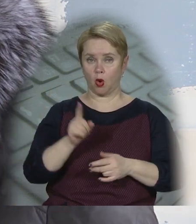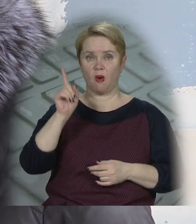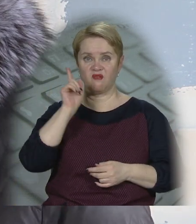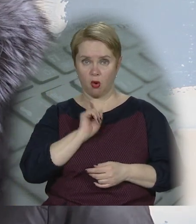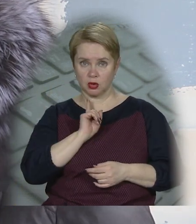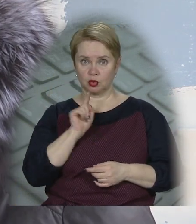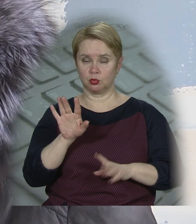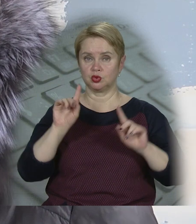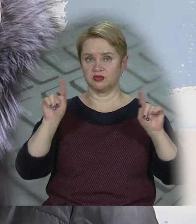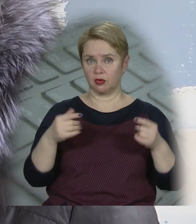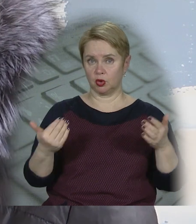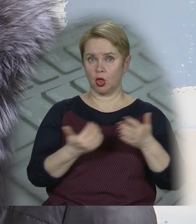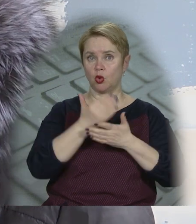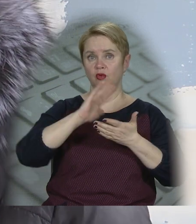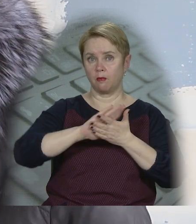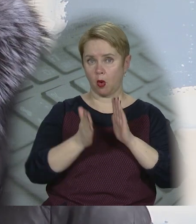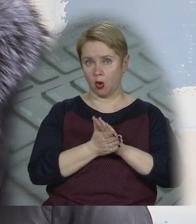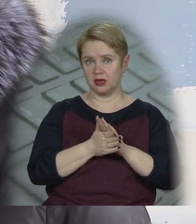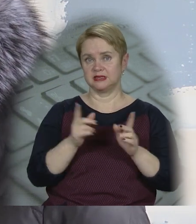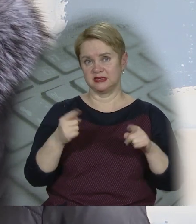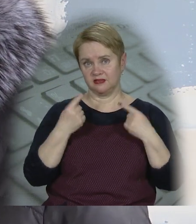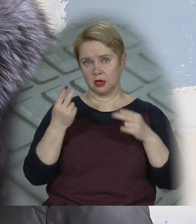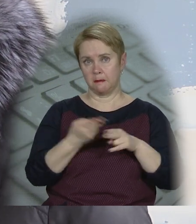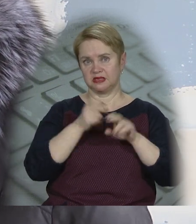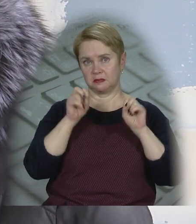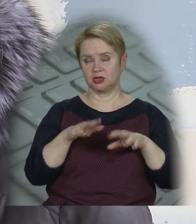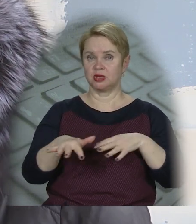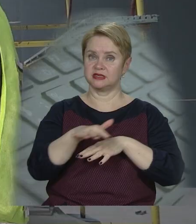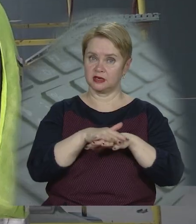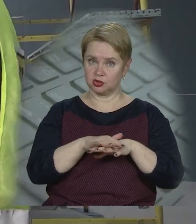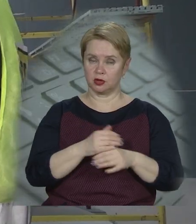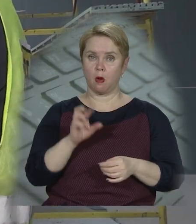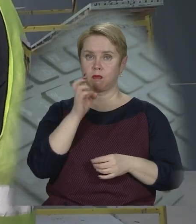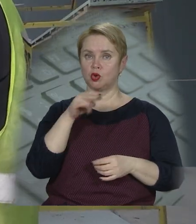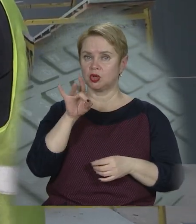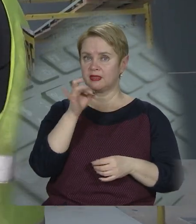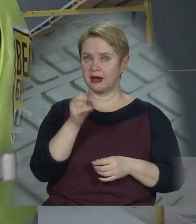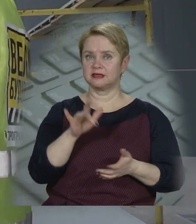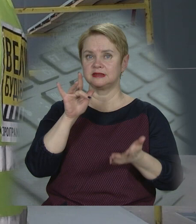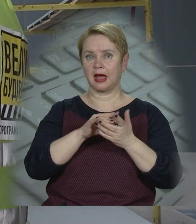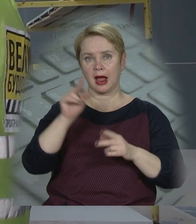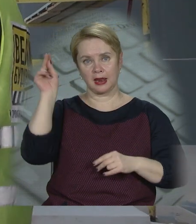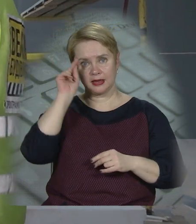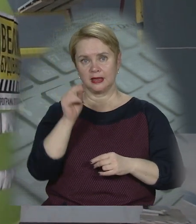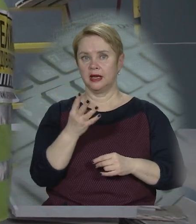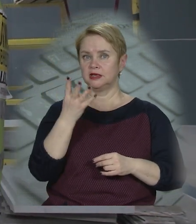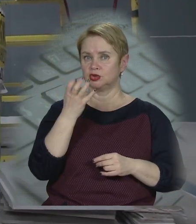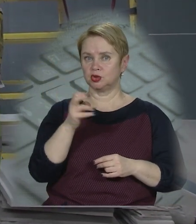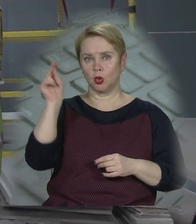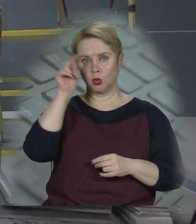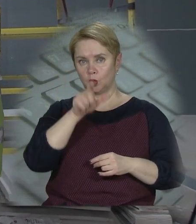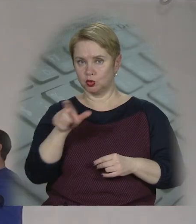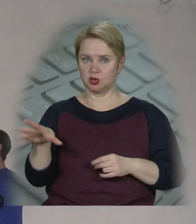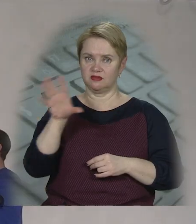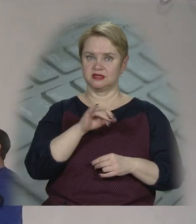комфорт, тут створені нові обмови і, звичайно, безпечне середовище. У Божидарівському опорному ліцеї понад 400